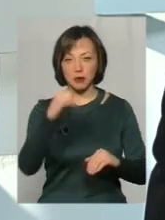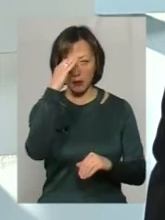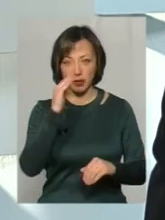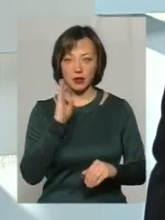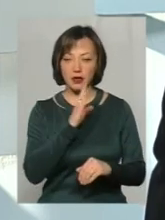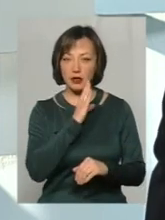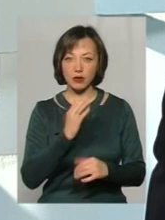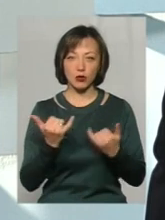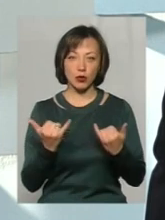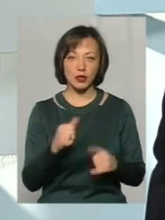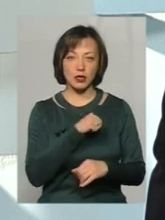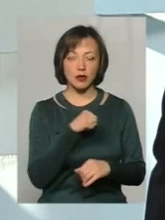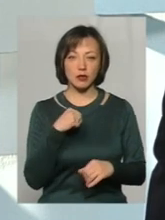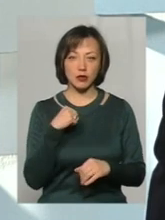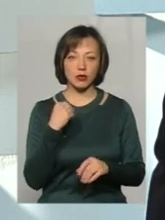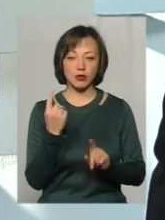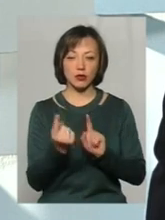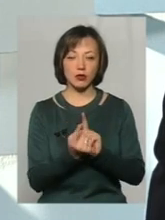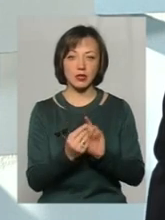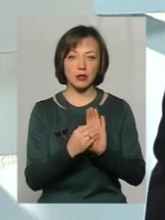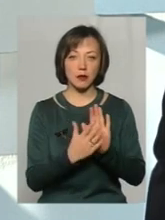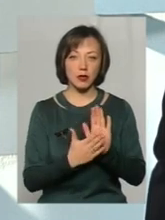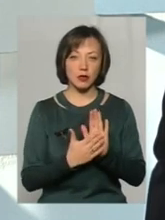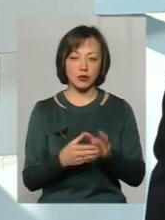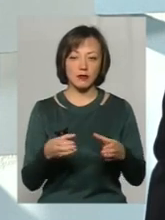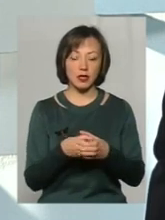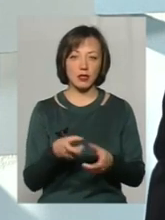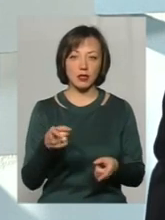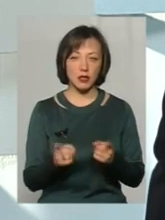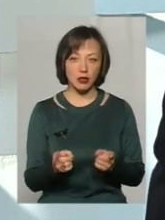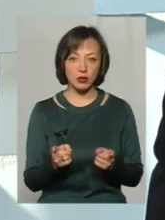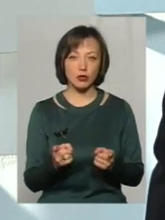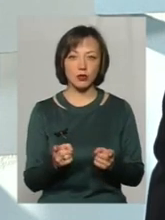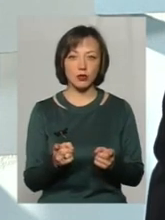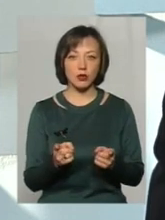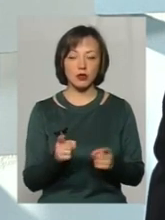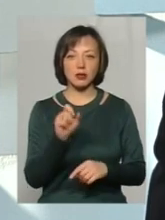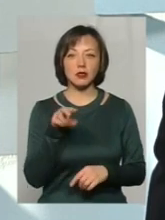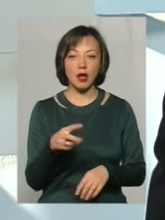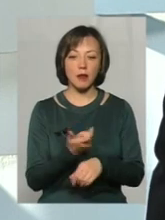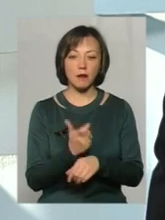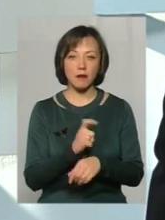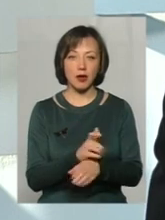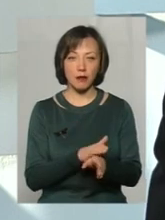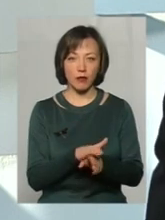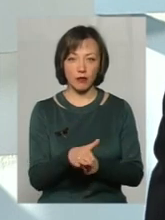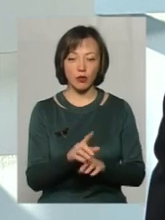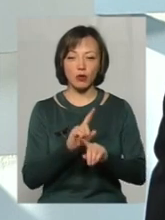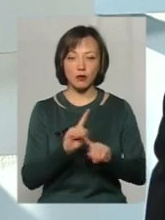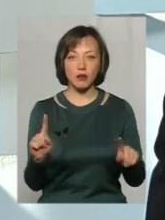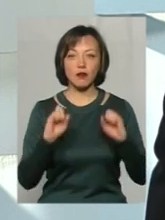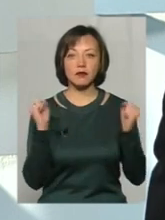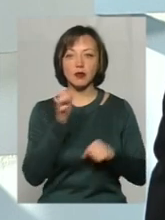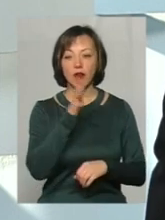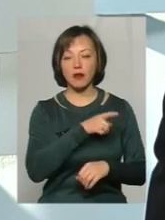сьогодні самостійно йдуть, записуються в секції, дійсно зали переповнення, особливо в зимовий період,